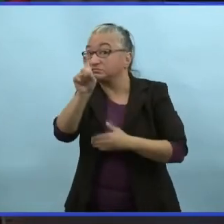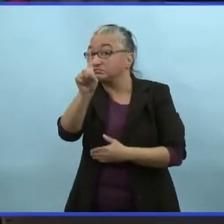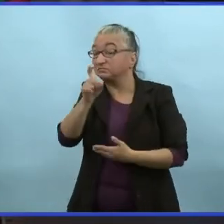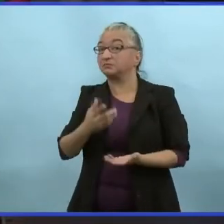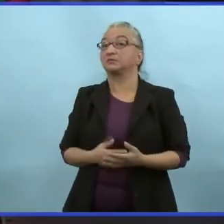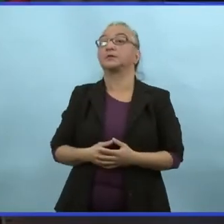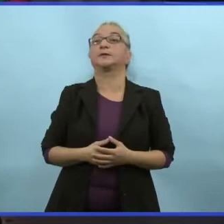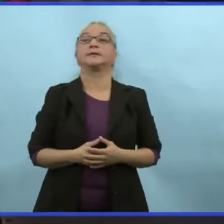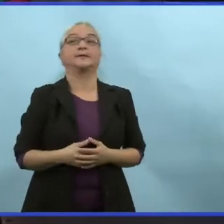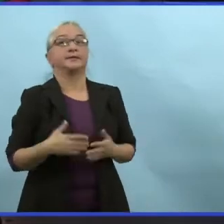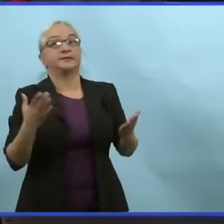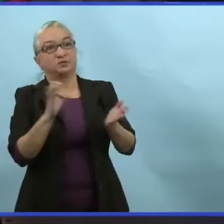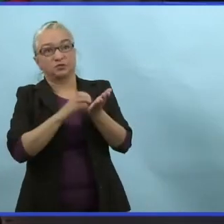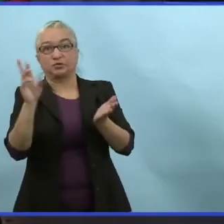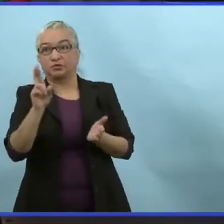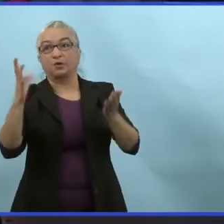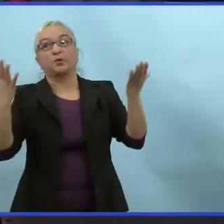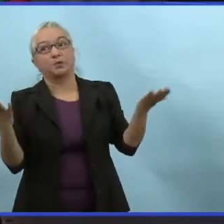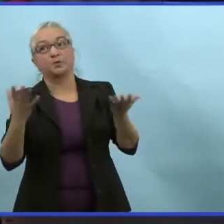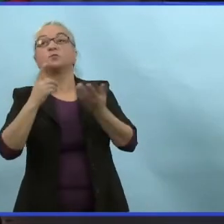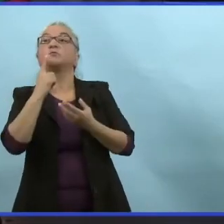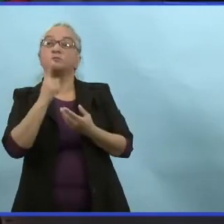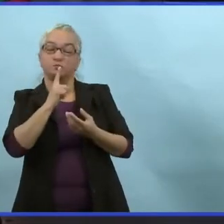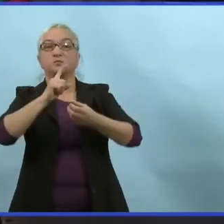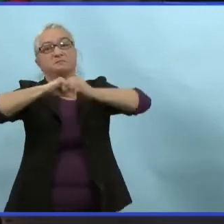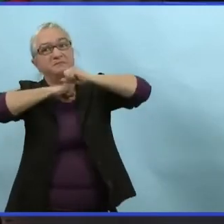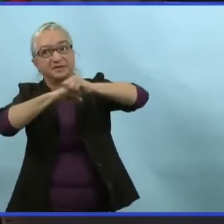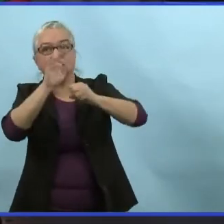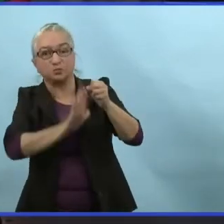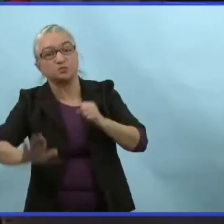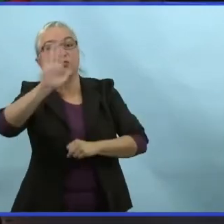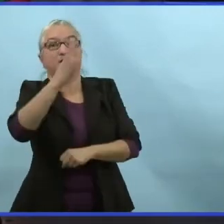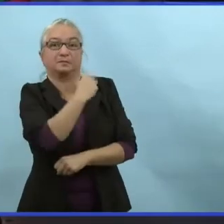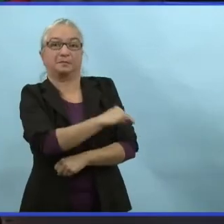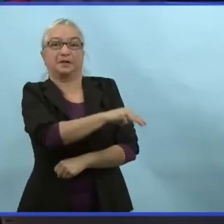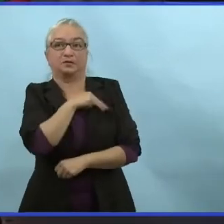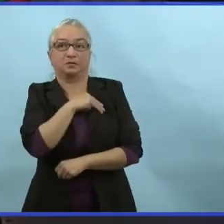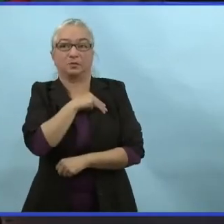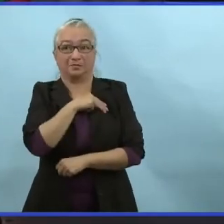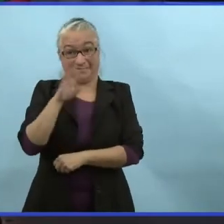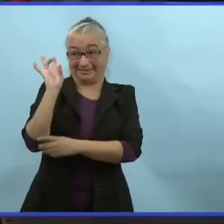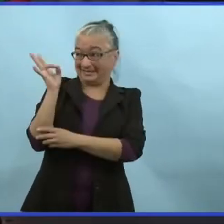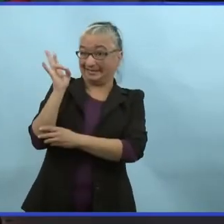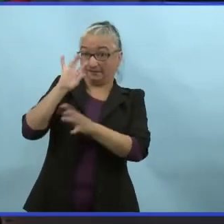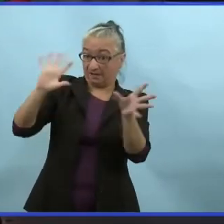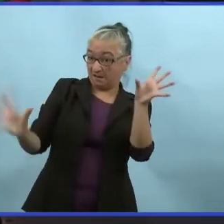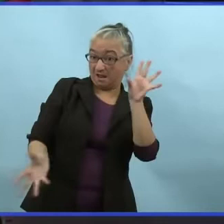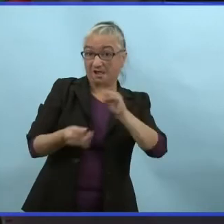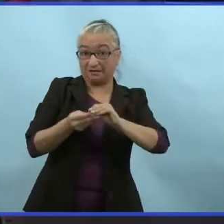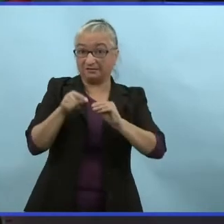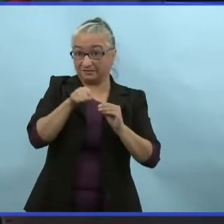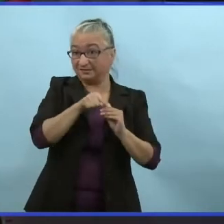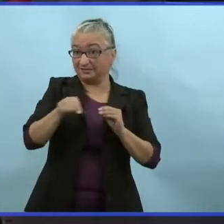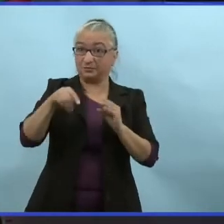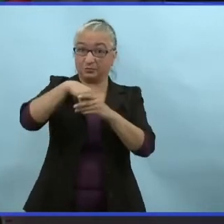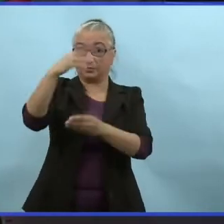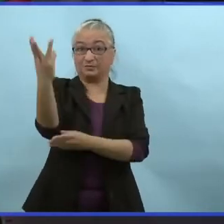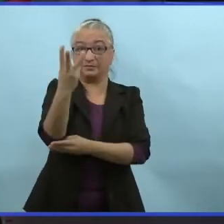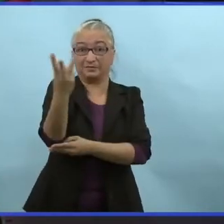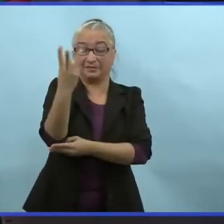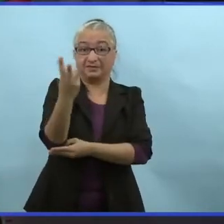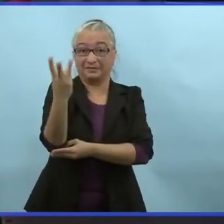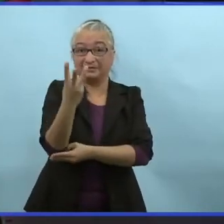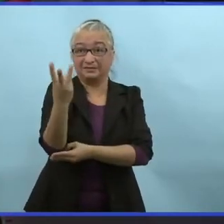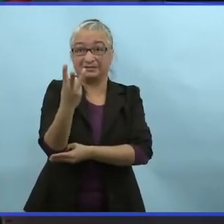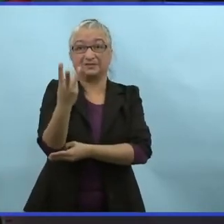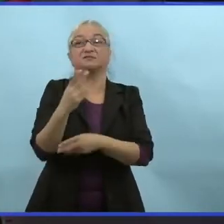essayons d'utiliser les moyens les moins restrictifs possibles pour protéger la santé des Manitobains. Donc, les collectivités autour de la région